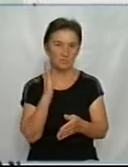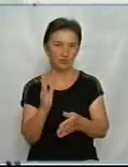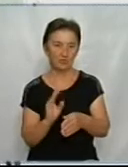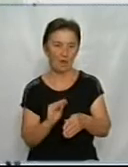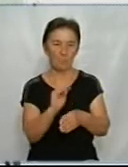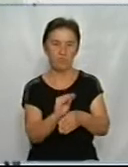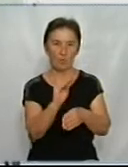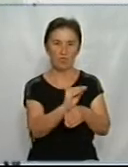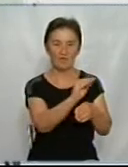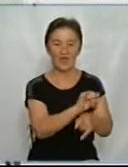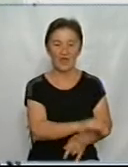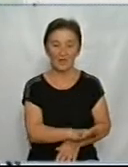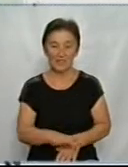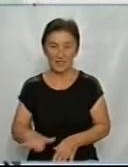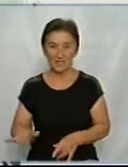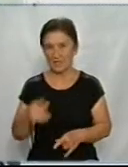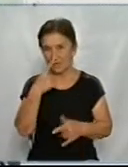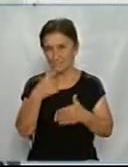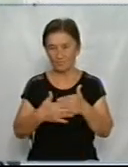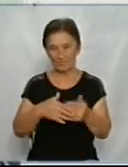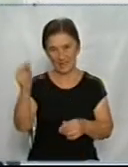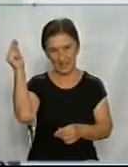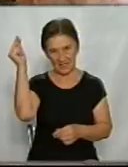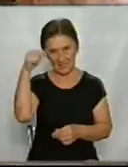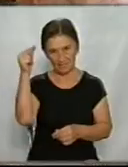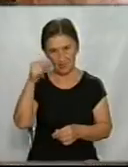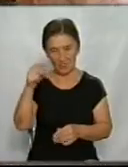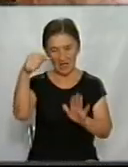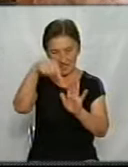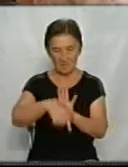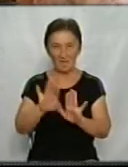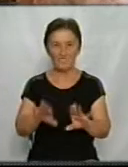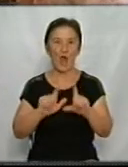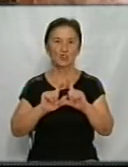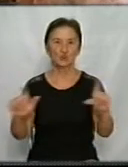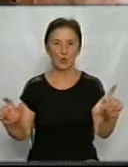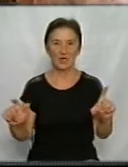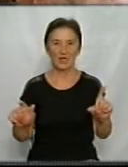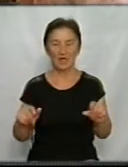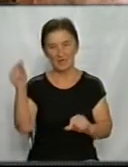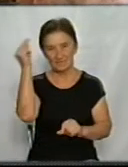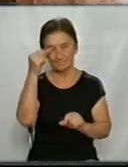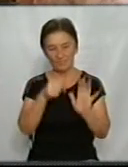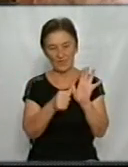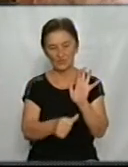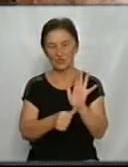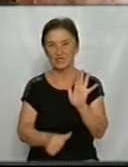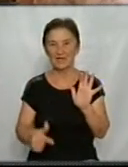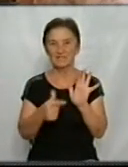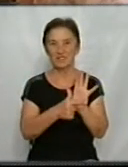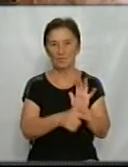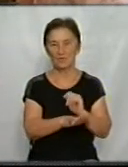змогу дійсно в період карантину навчання проходити іменно в школі. У восьми класах школи навчається 67 дітей. Тут